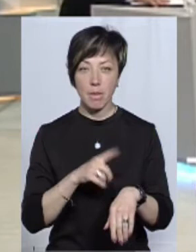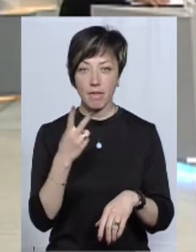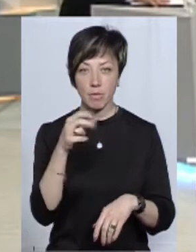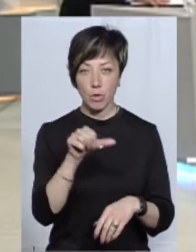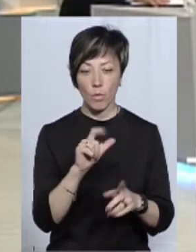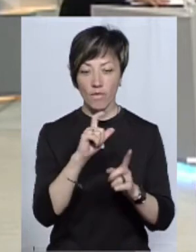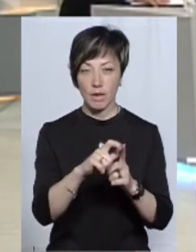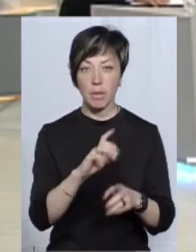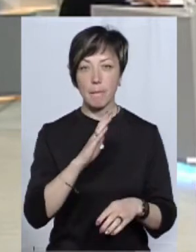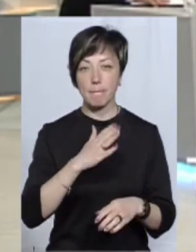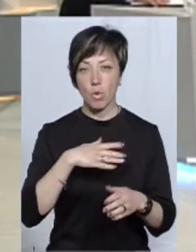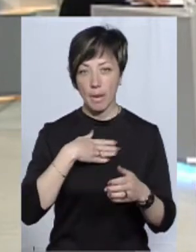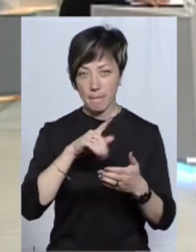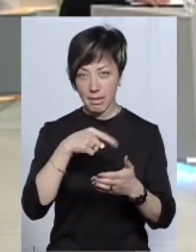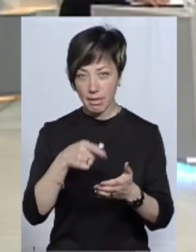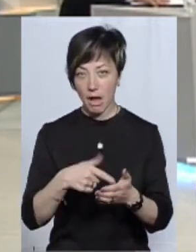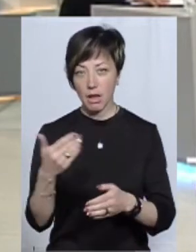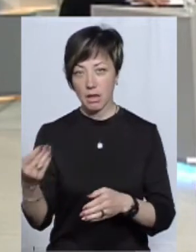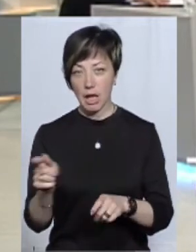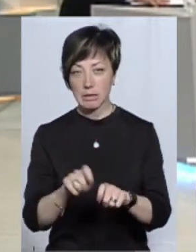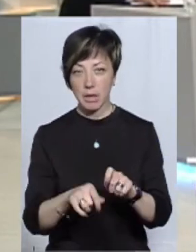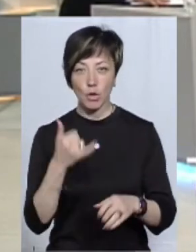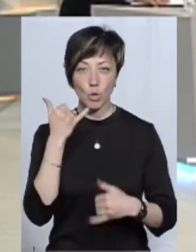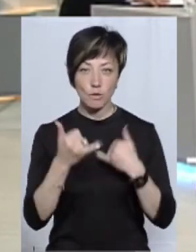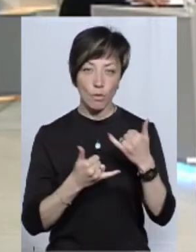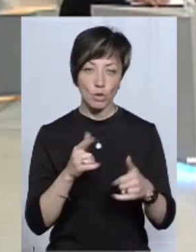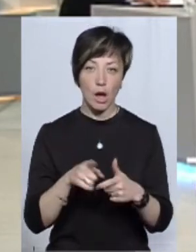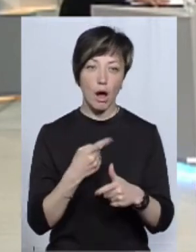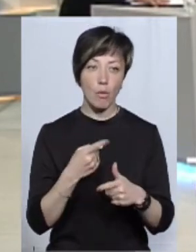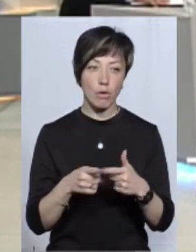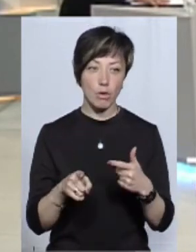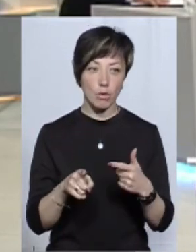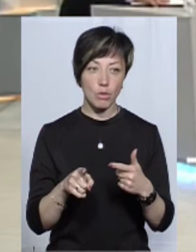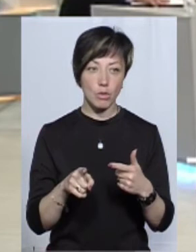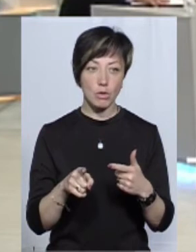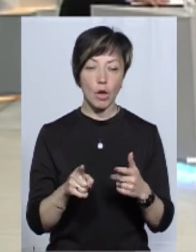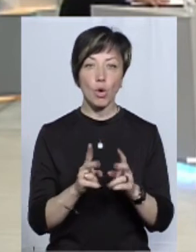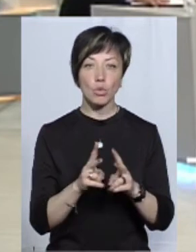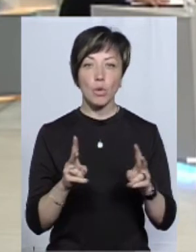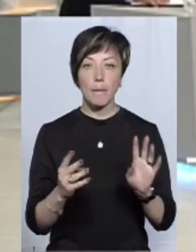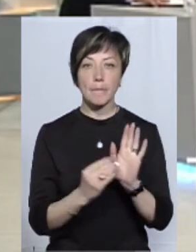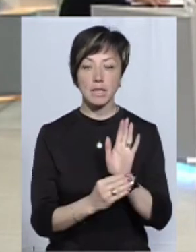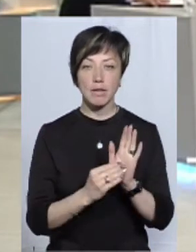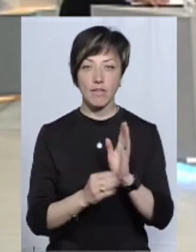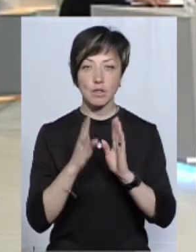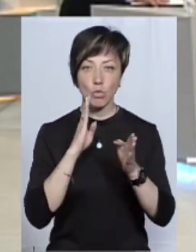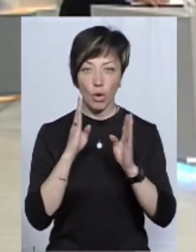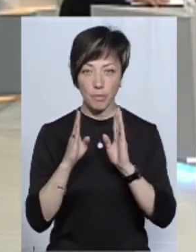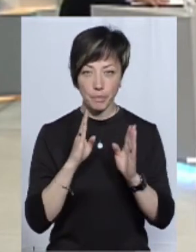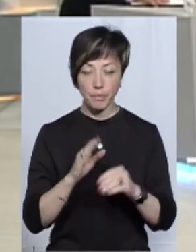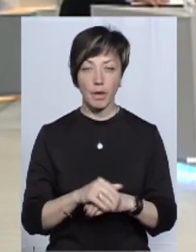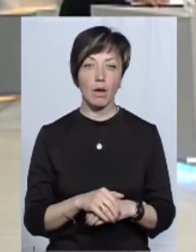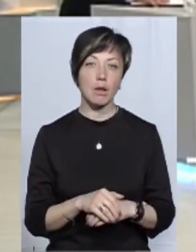на питання моїх, також експертів і дозвонювачів, або для тих людей, які будуть писати коментарі у